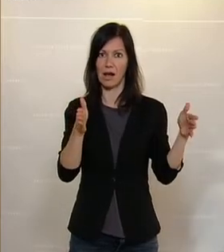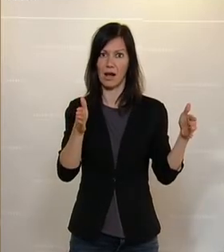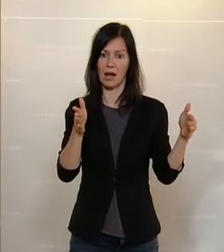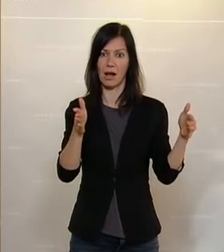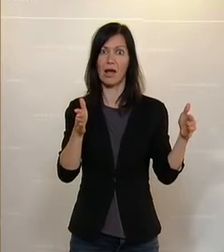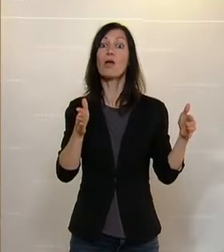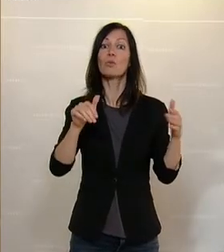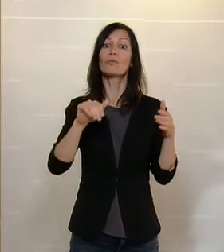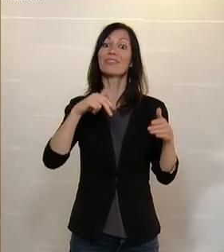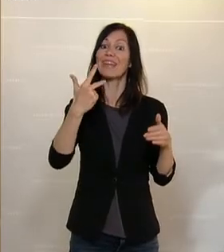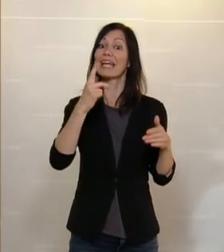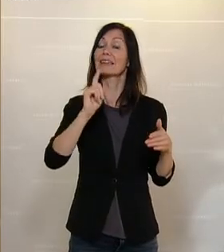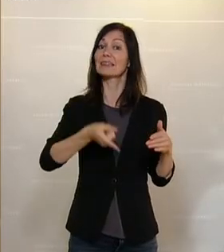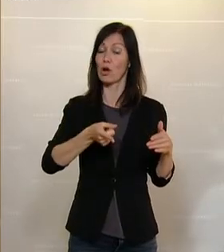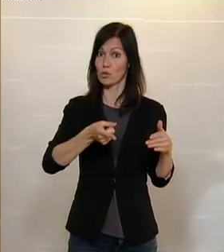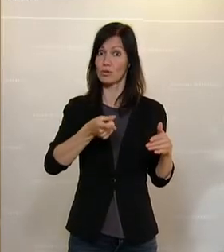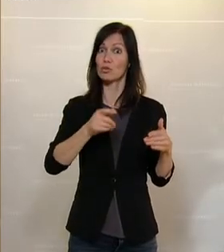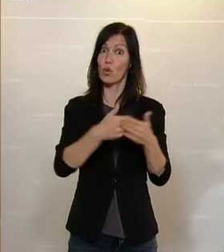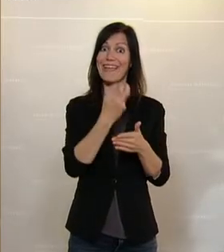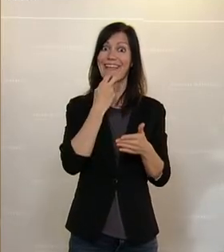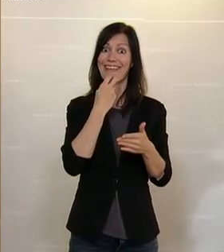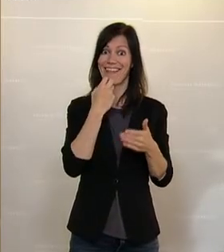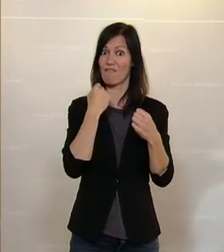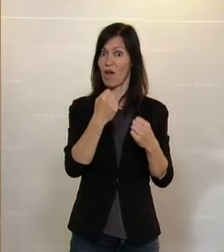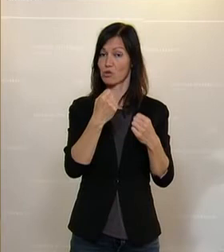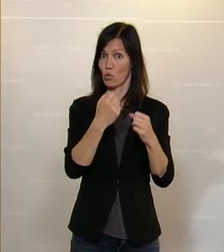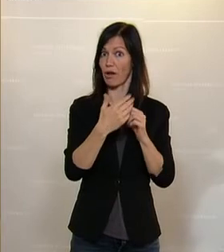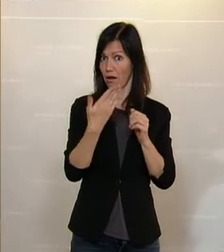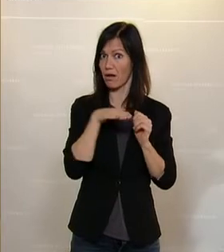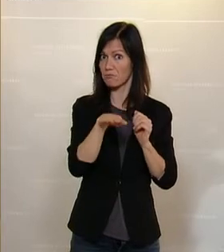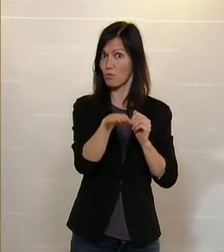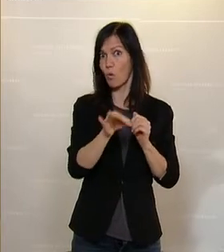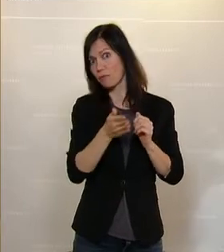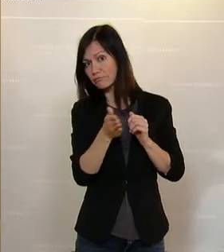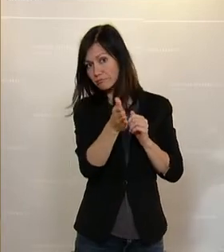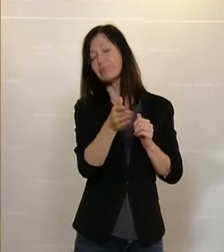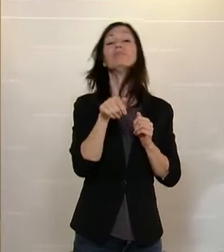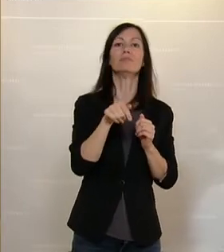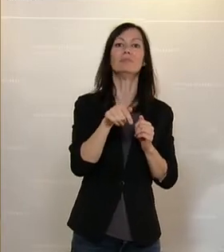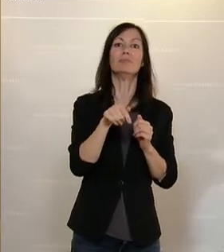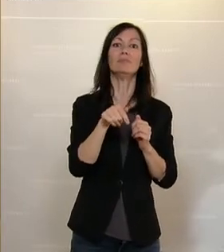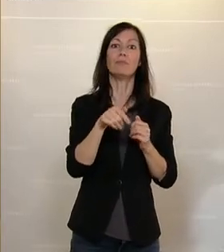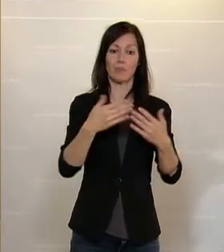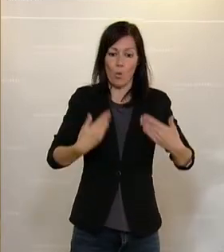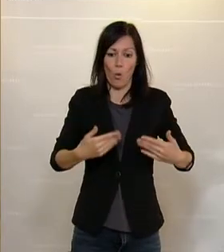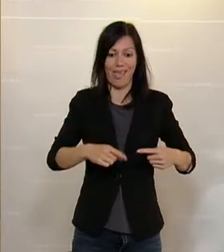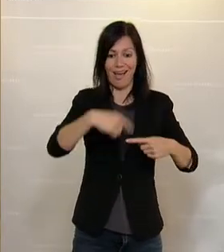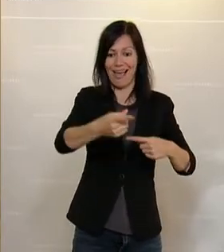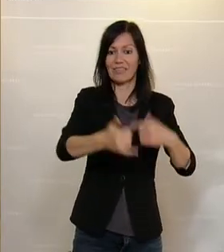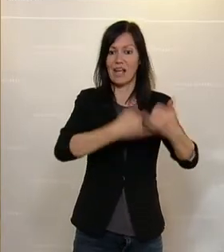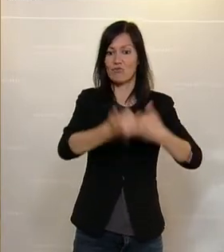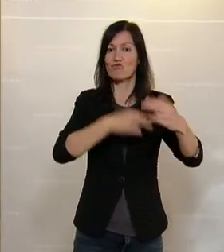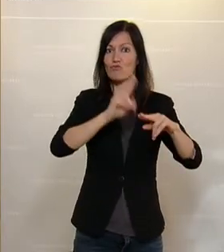.000 Neuzulassungen von E-Fahrzeugen, so stieg dieser Wert im Jahr 2021, also heuer,